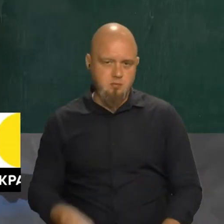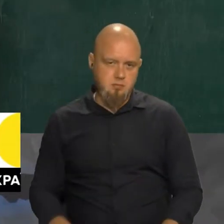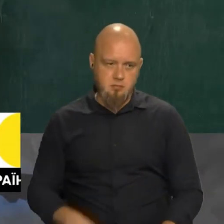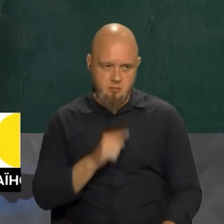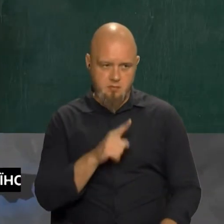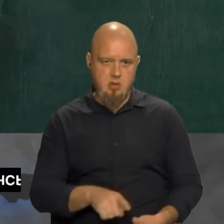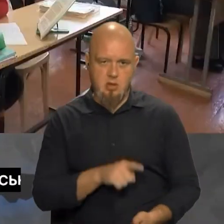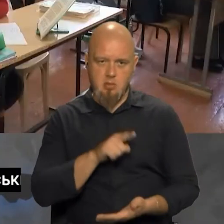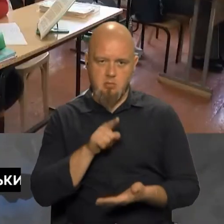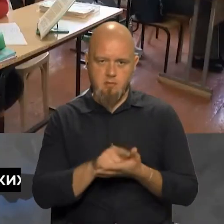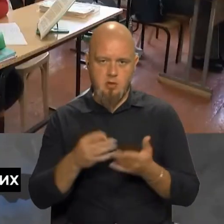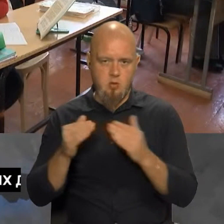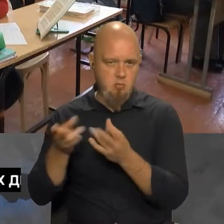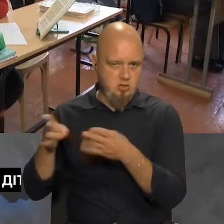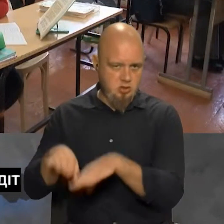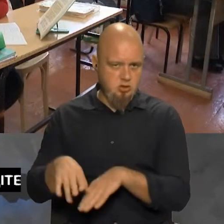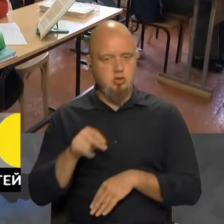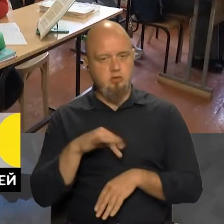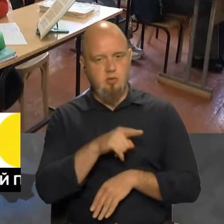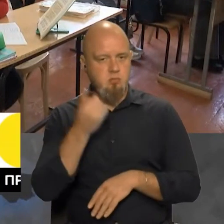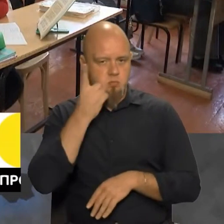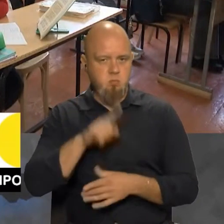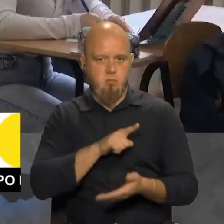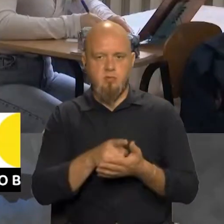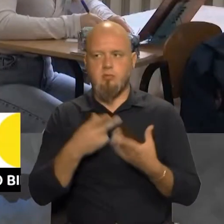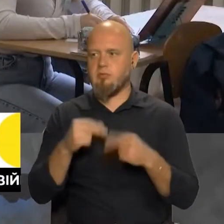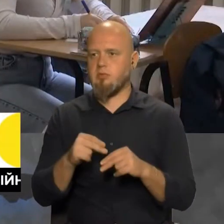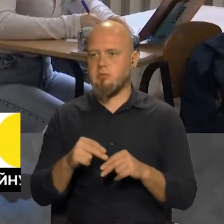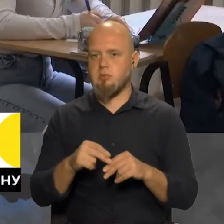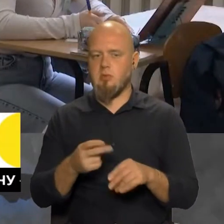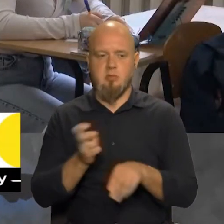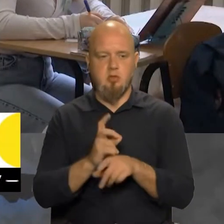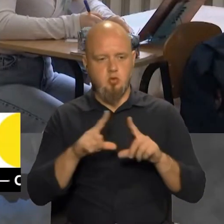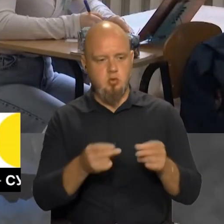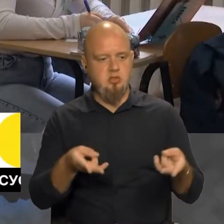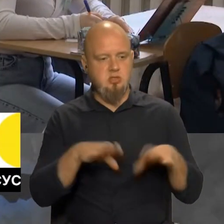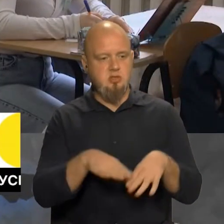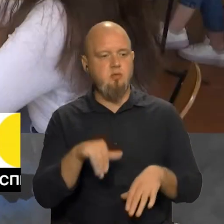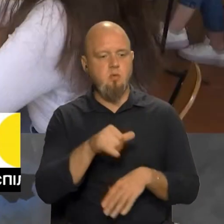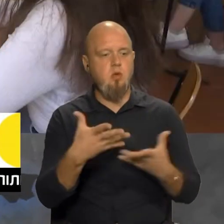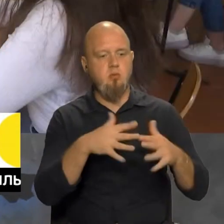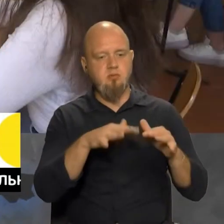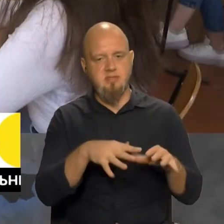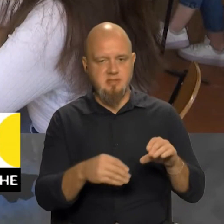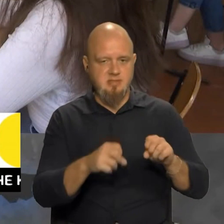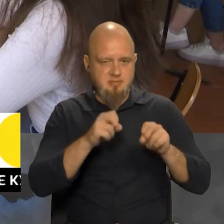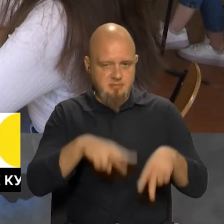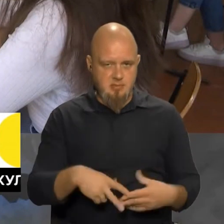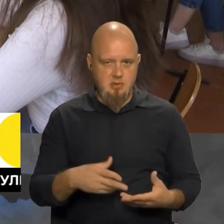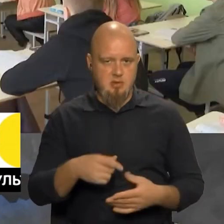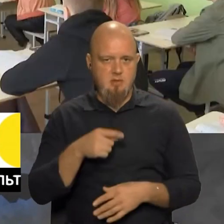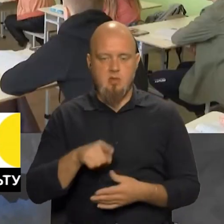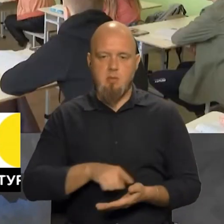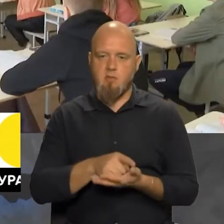вона має його вдома залишити, вона має його десь прийти до школи, залишити в якомусь місці, вона